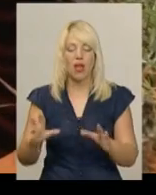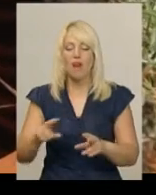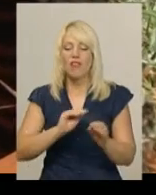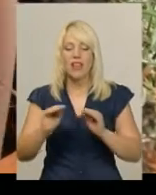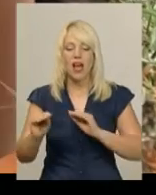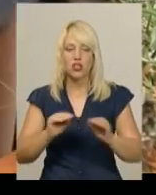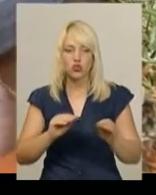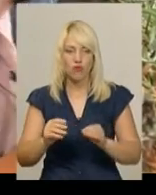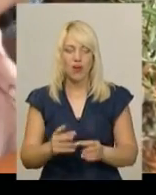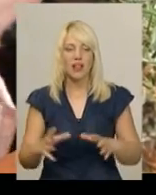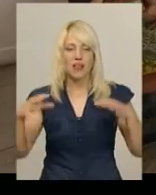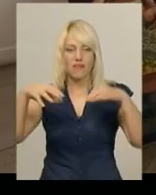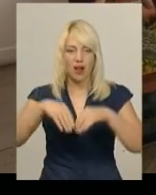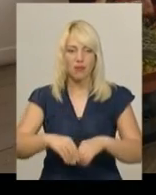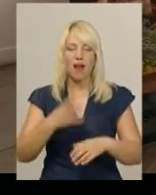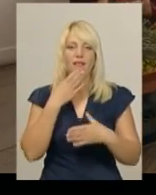«Краса Подільського краю».